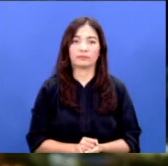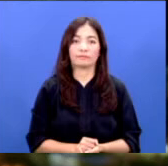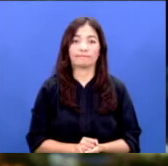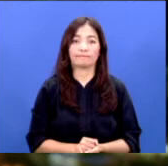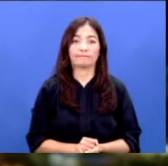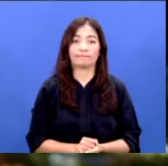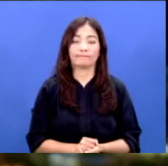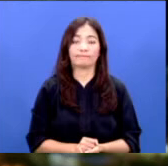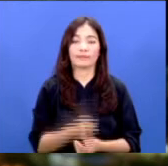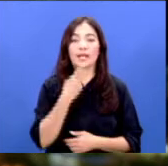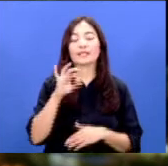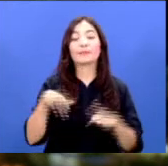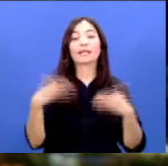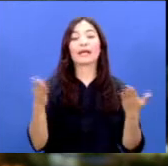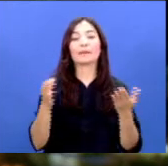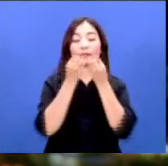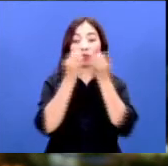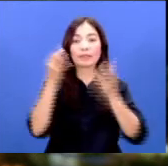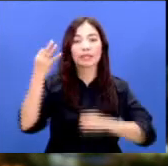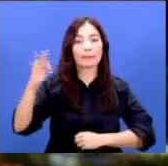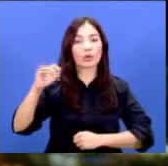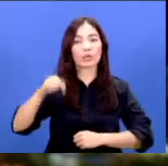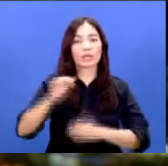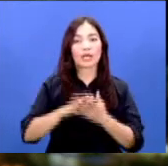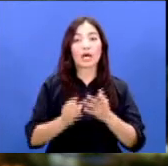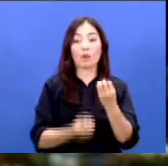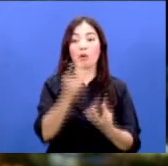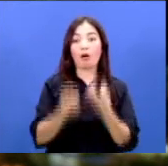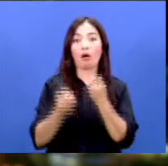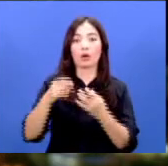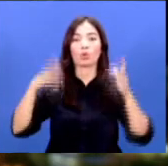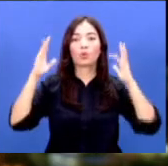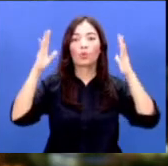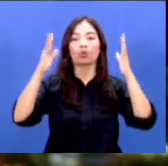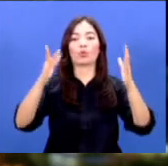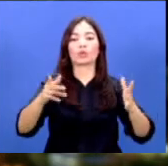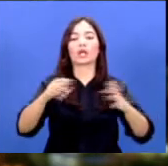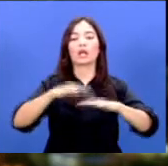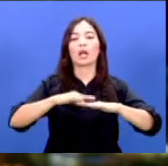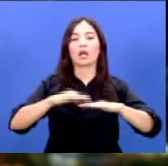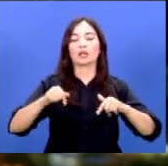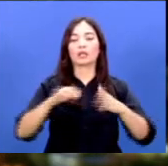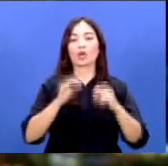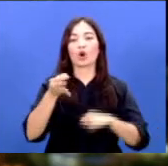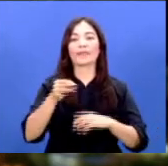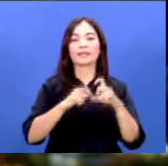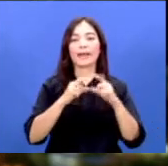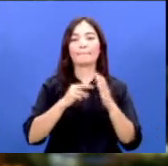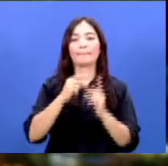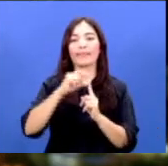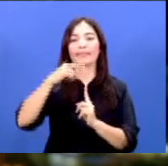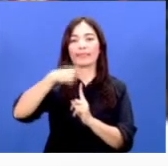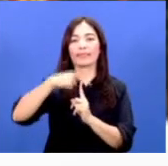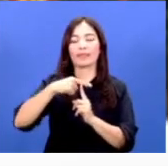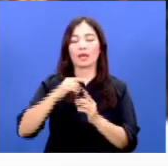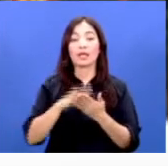Ya lalu bagaimana kondisi terkini kebakaran hutan dan lahan di Sampit? Kita tanyakan kepada rekan Didi Syahwani yang berada di lokasi. Selamat